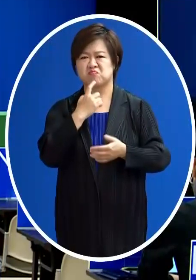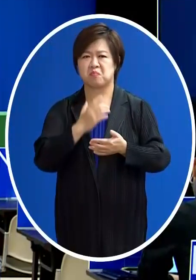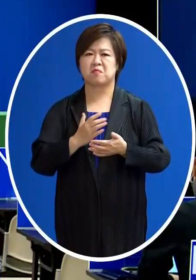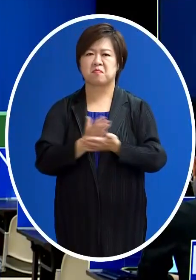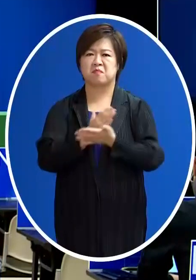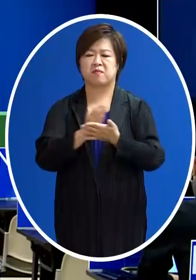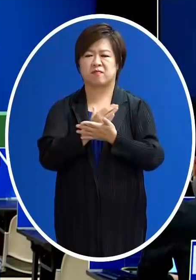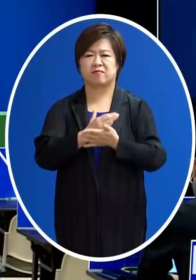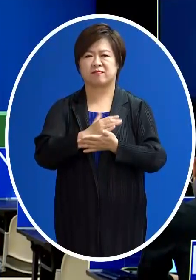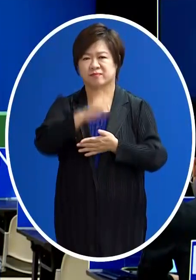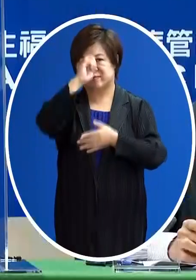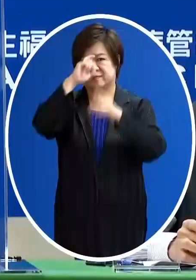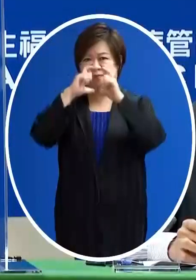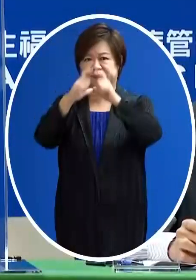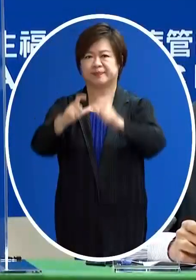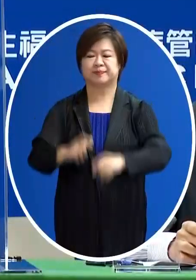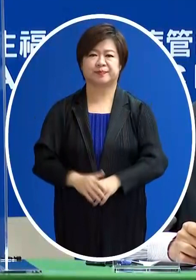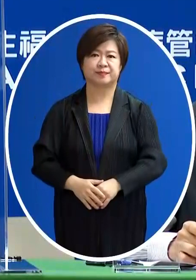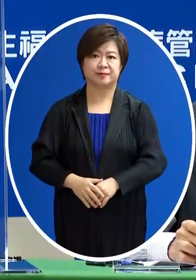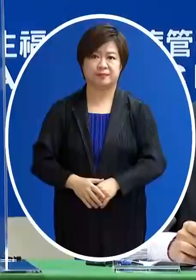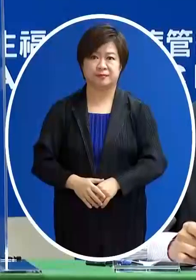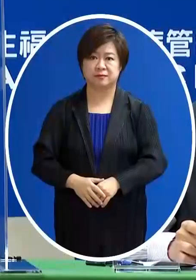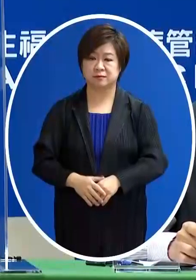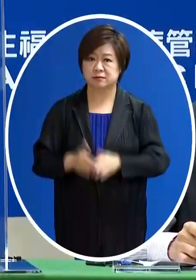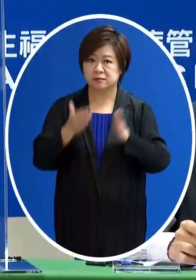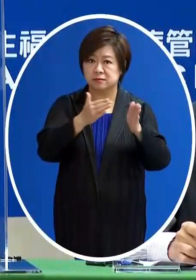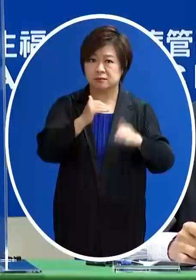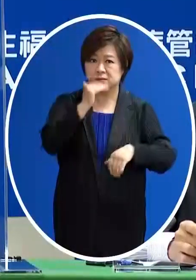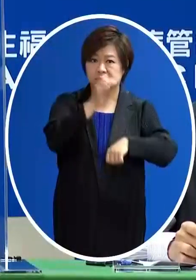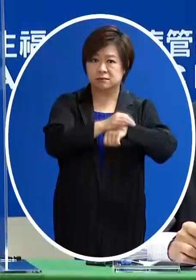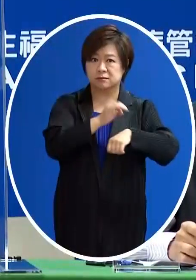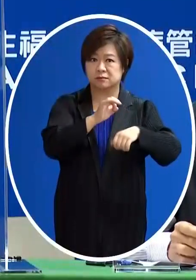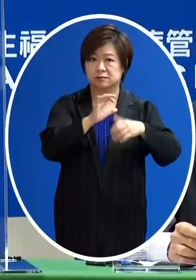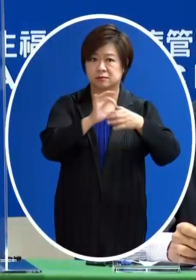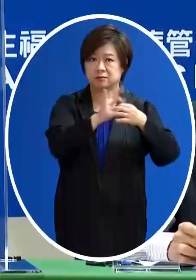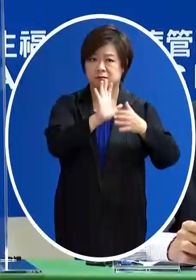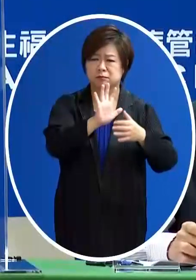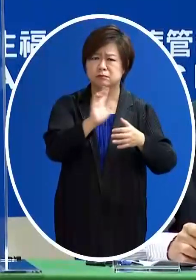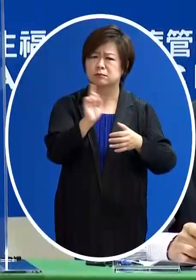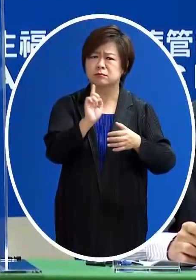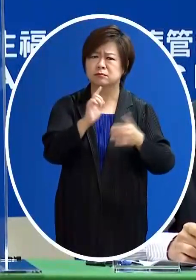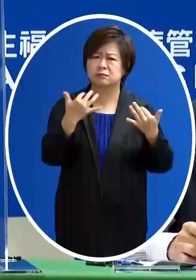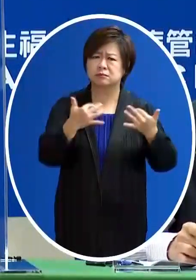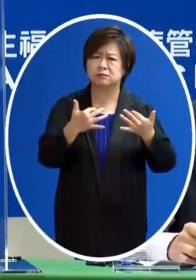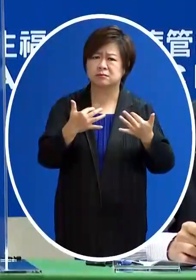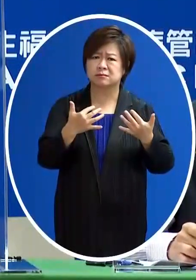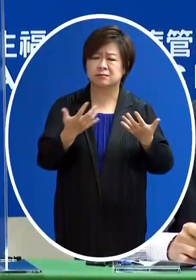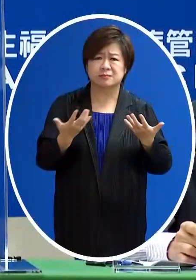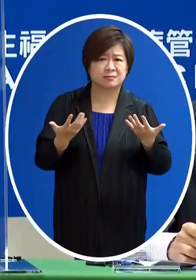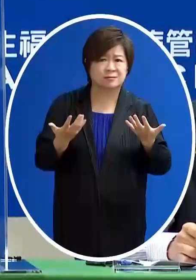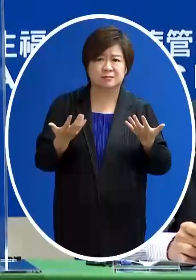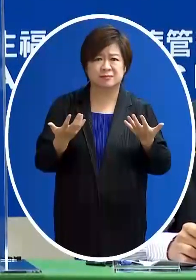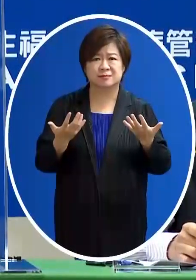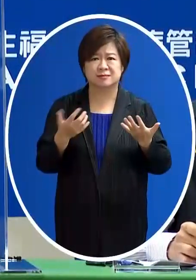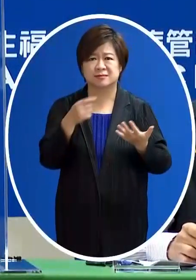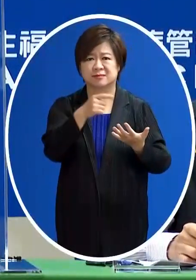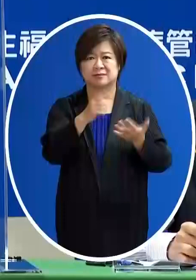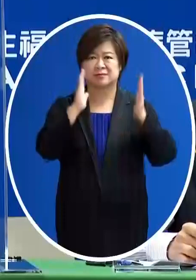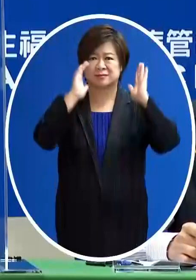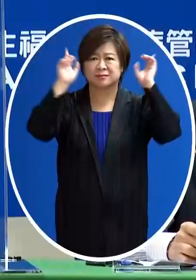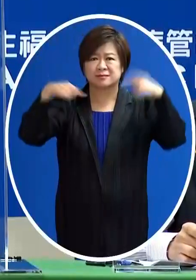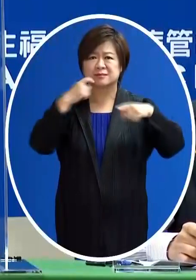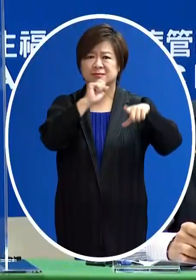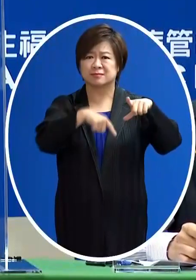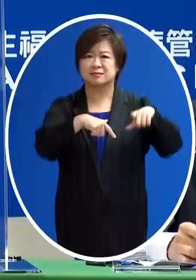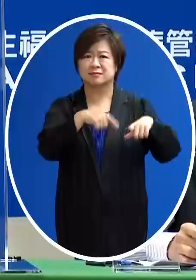教部長的回應 謝謝跟高端有關係 那有什麼關係呢他是一個正常